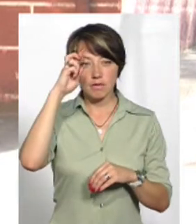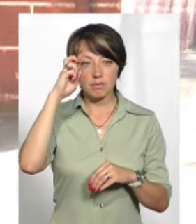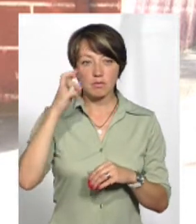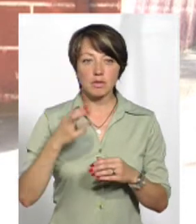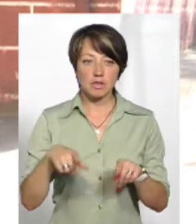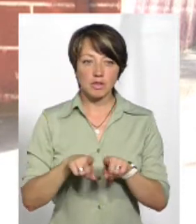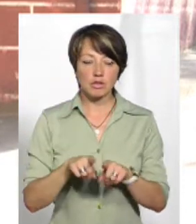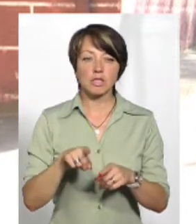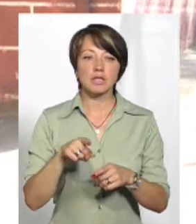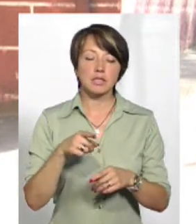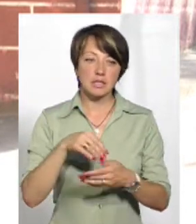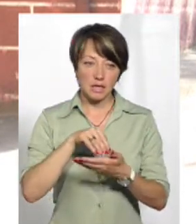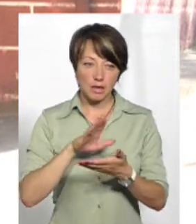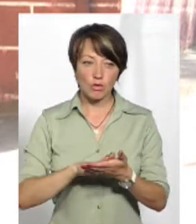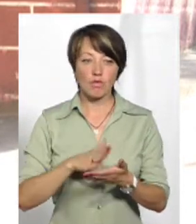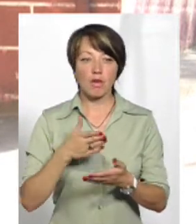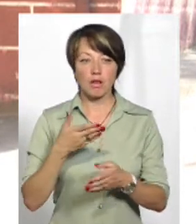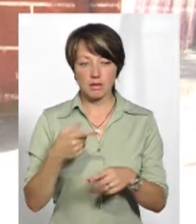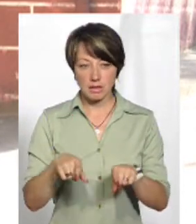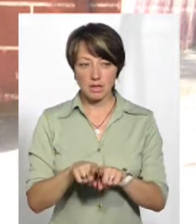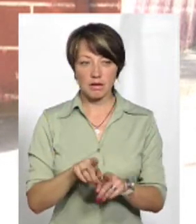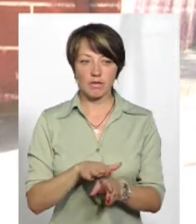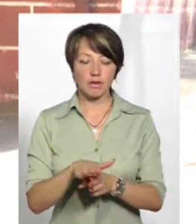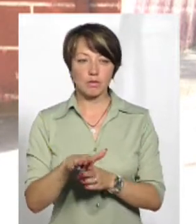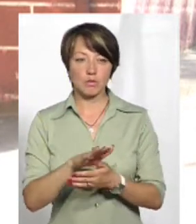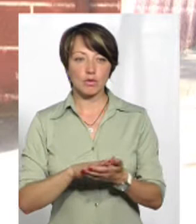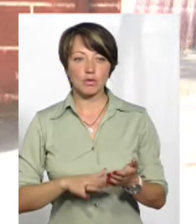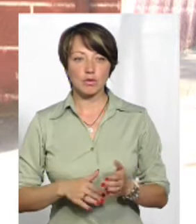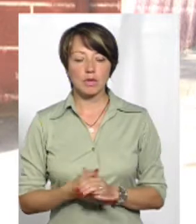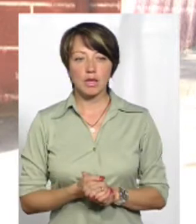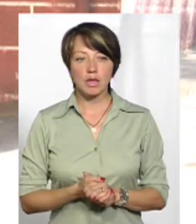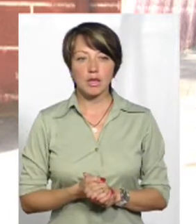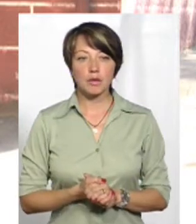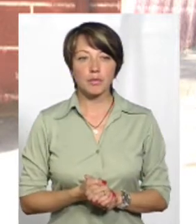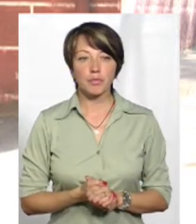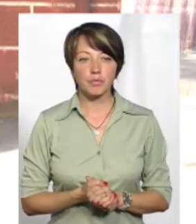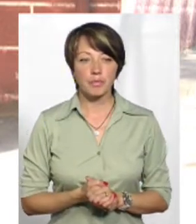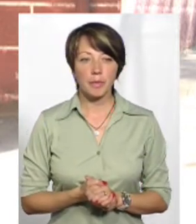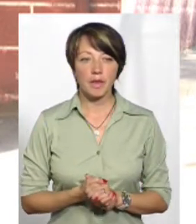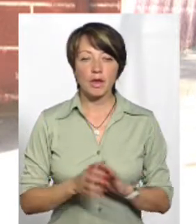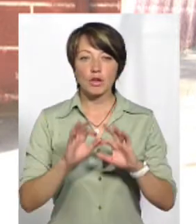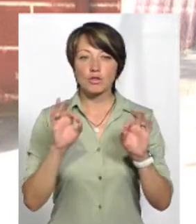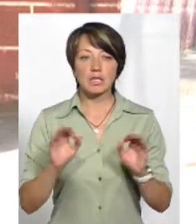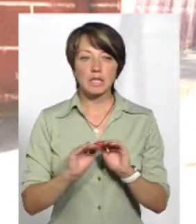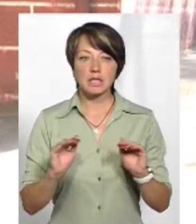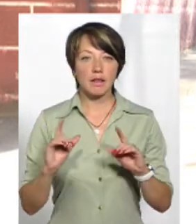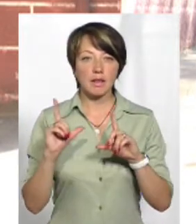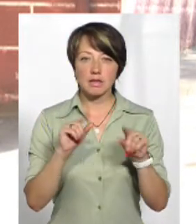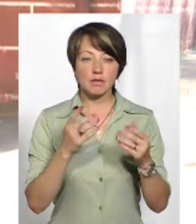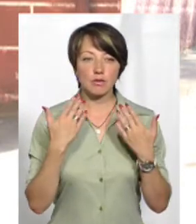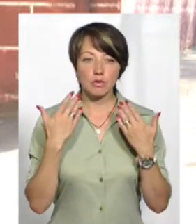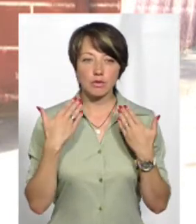те, що задекларувала, те і продовжує виконувати досі. Якогось, наприклад, жодного разу діти не їздили